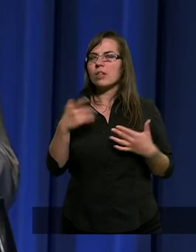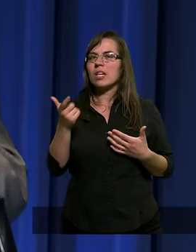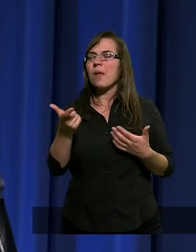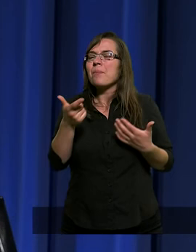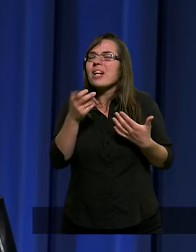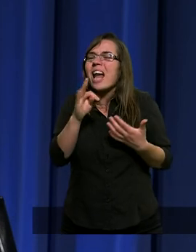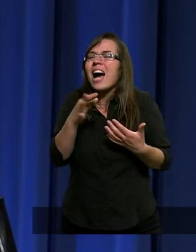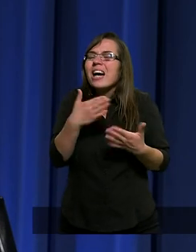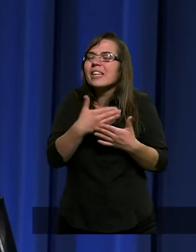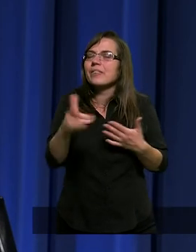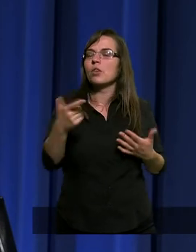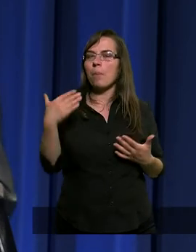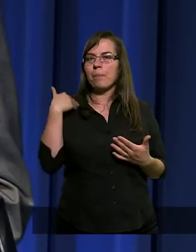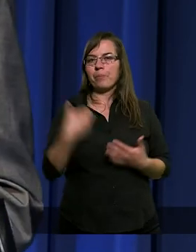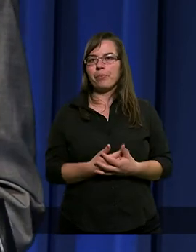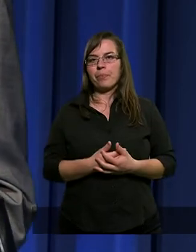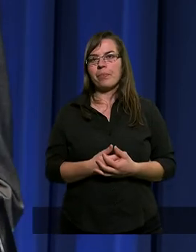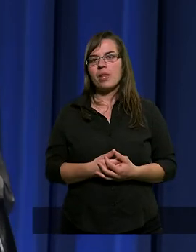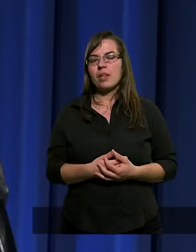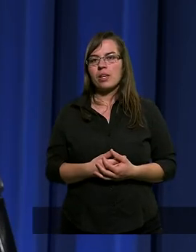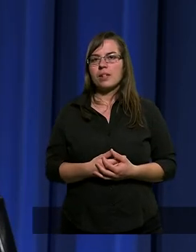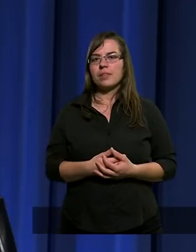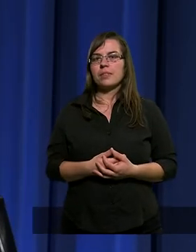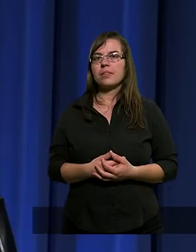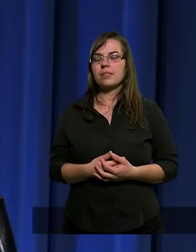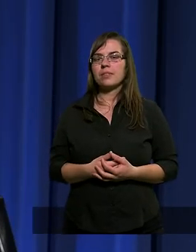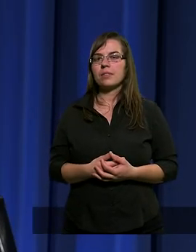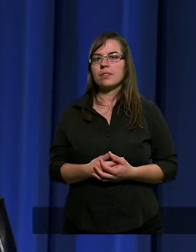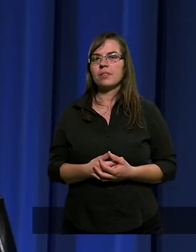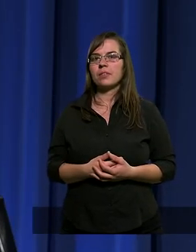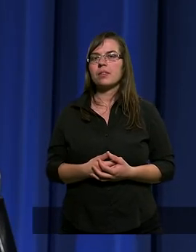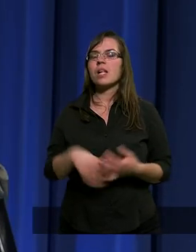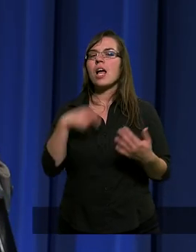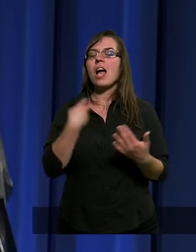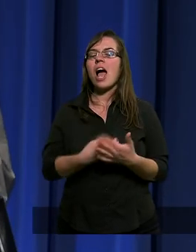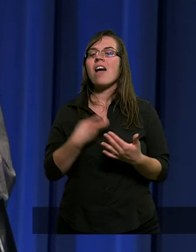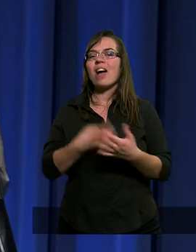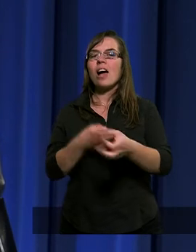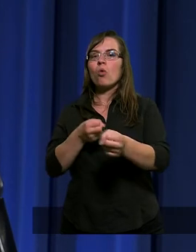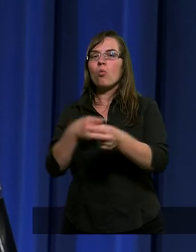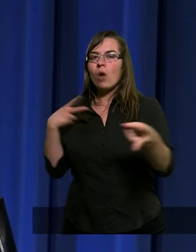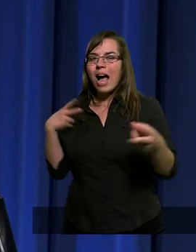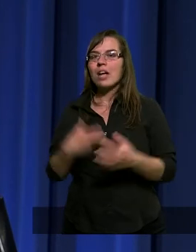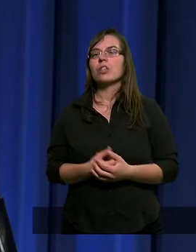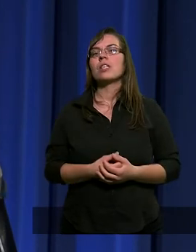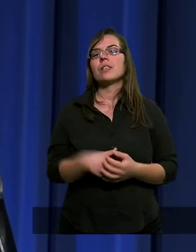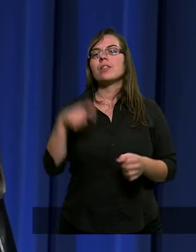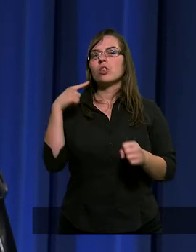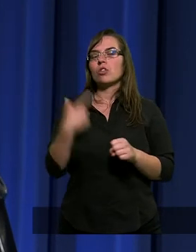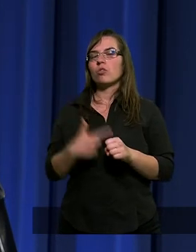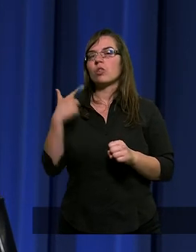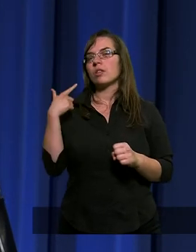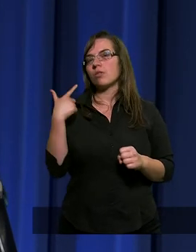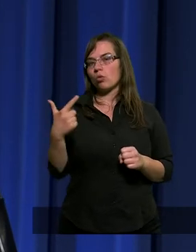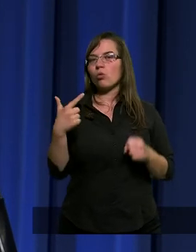istota, jaka żyła. w Ewangelii Łukasza w